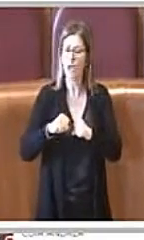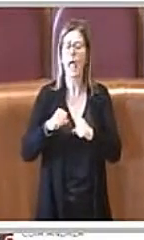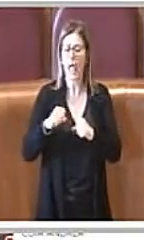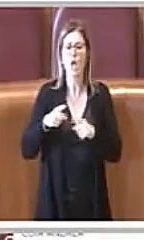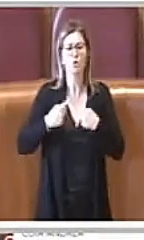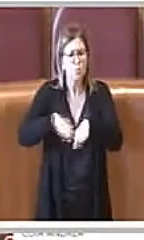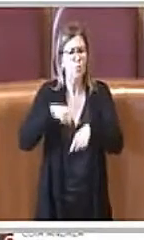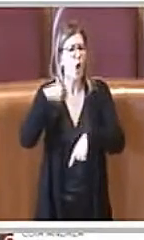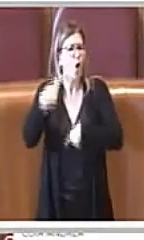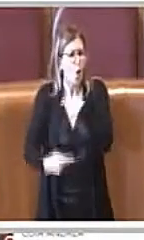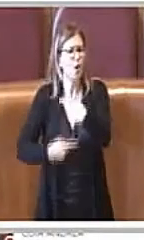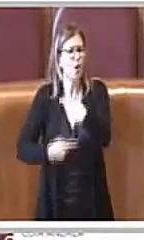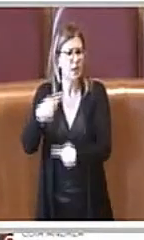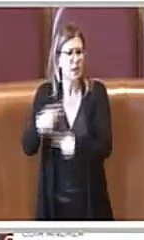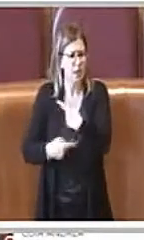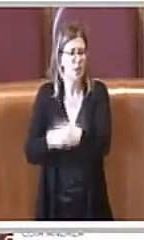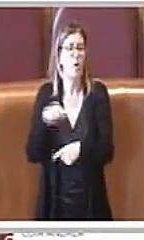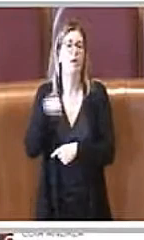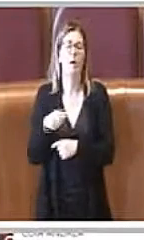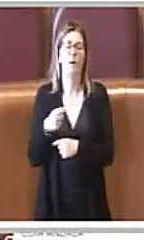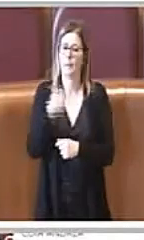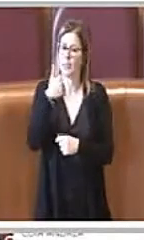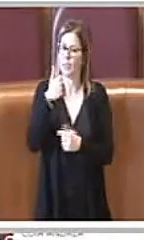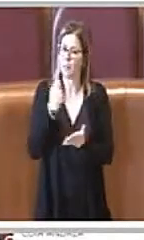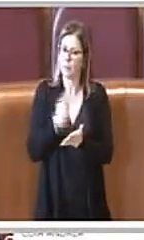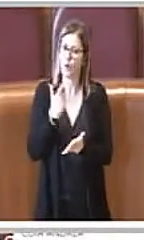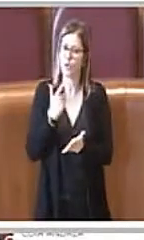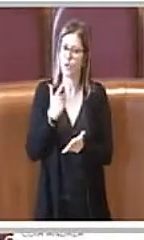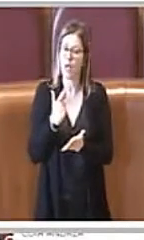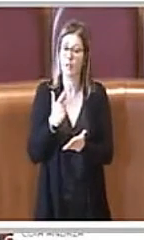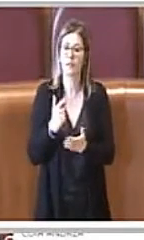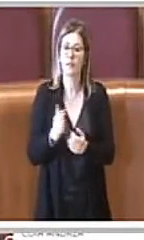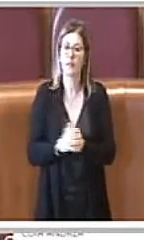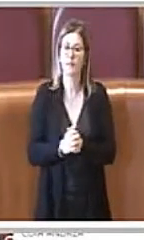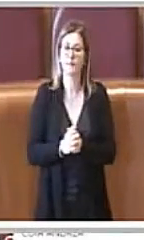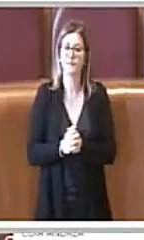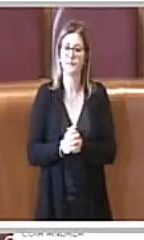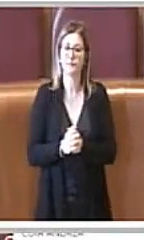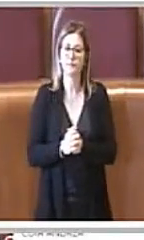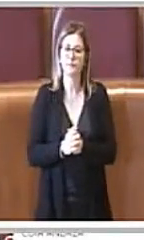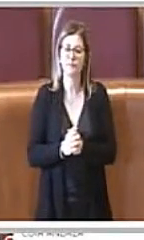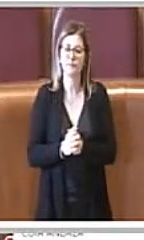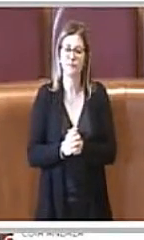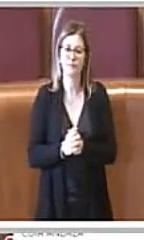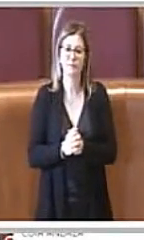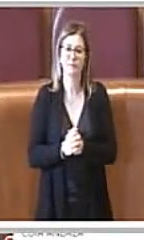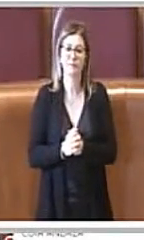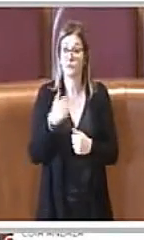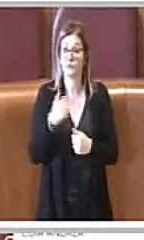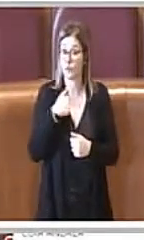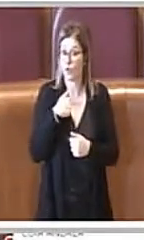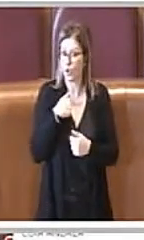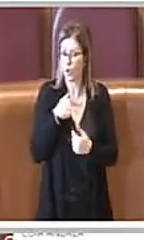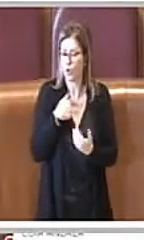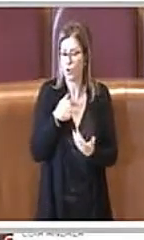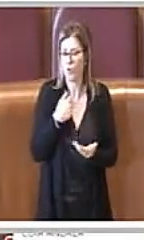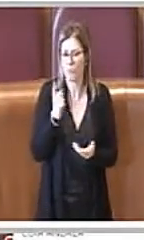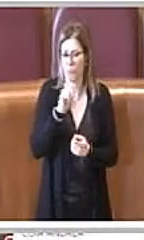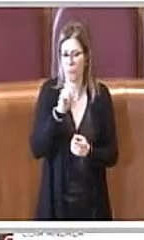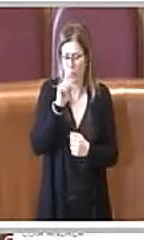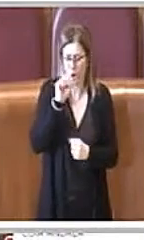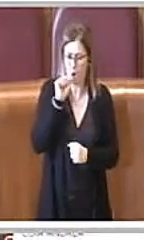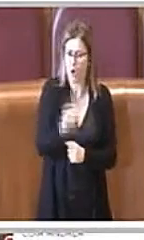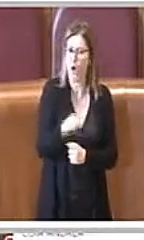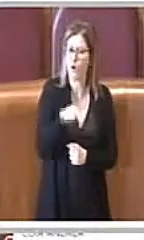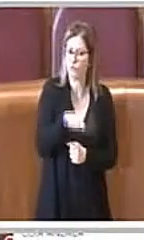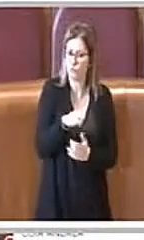Quindi io con la massima onestà non mi porrò insomma in contrasto con questo emendamento